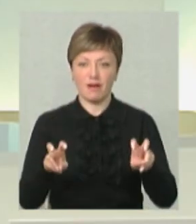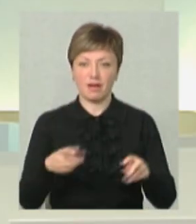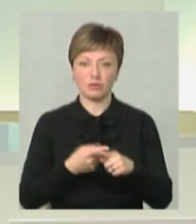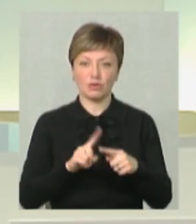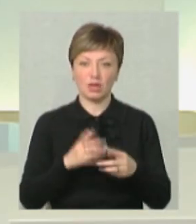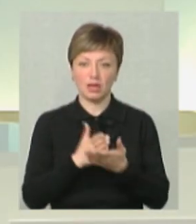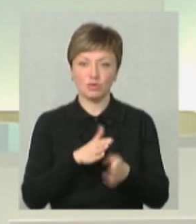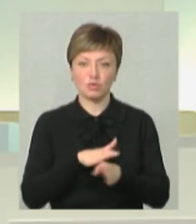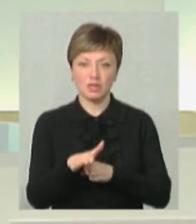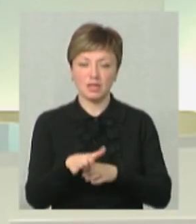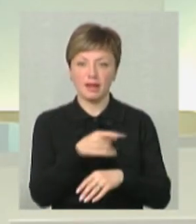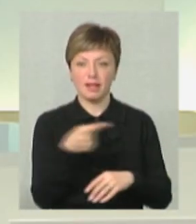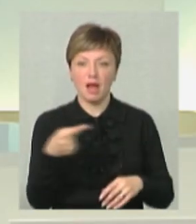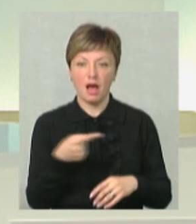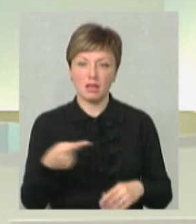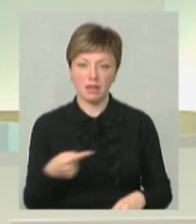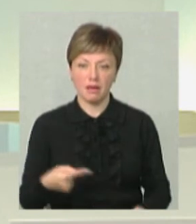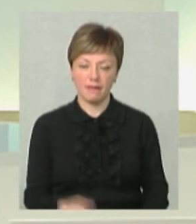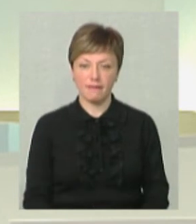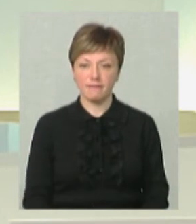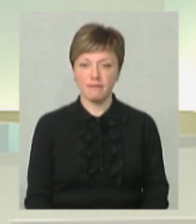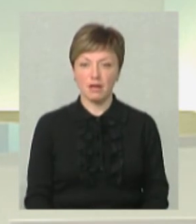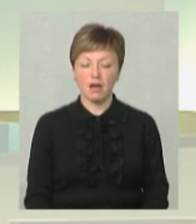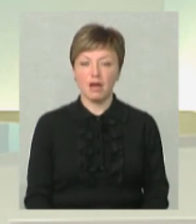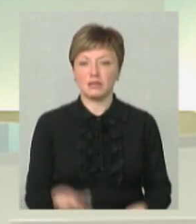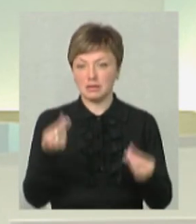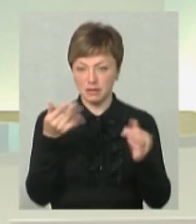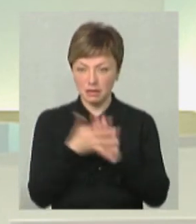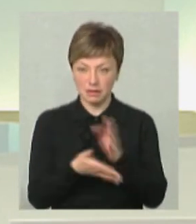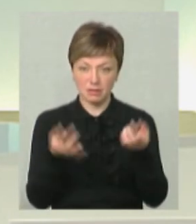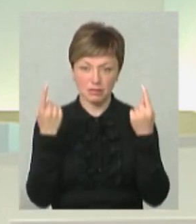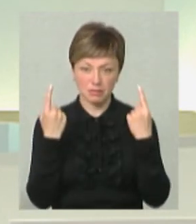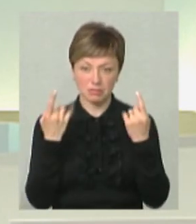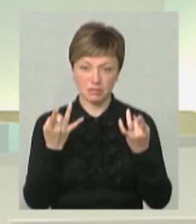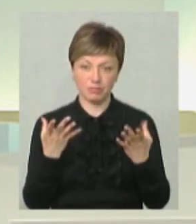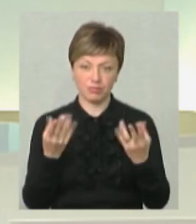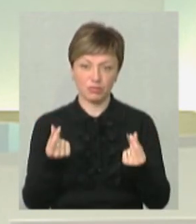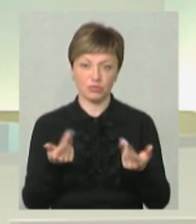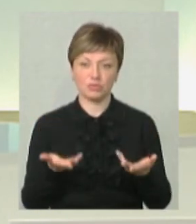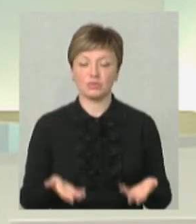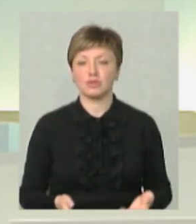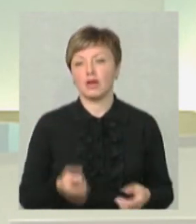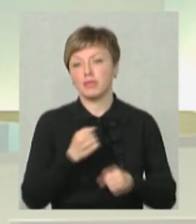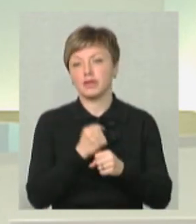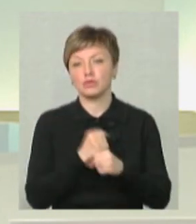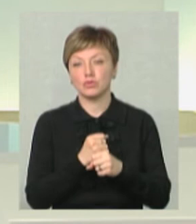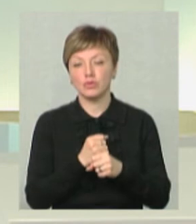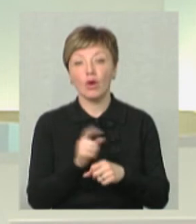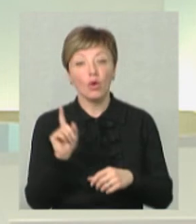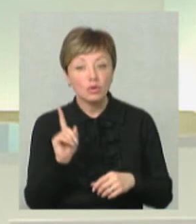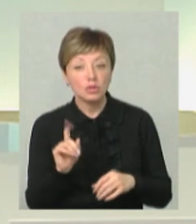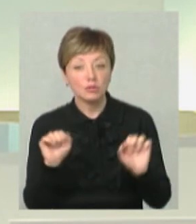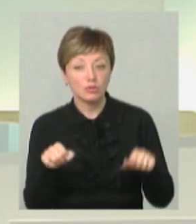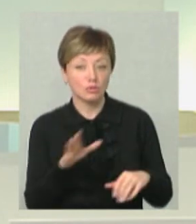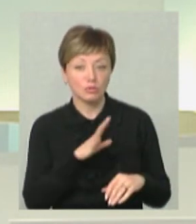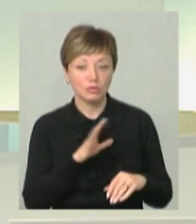суцільний якийсь негатив, що тратиться колосальні кошти і далі воно працює. Хоча може